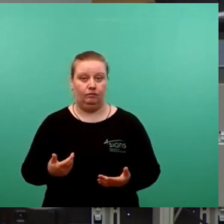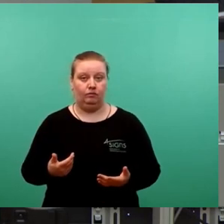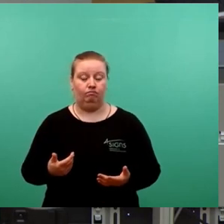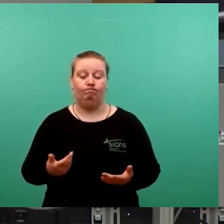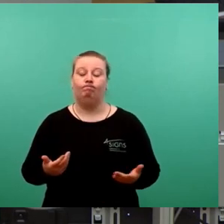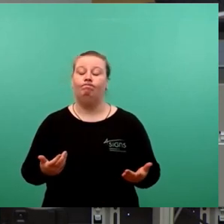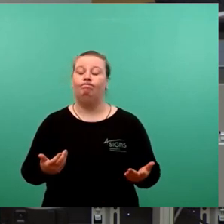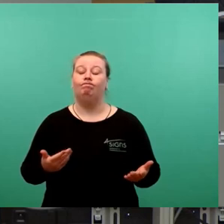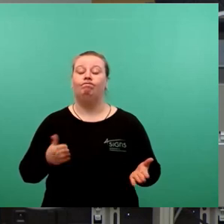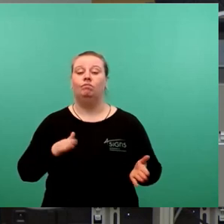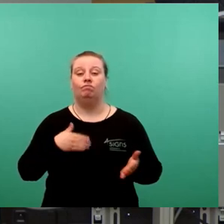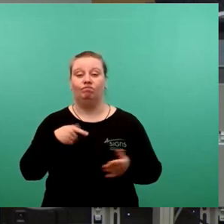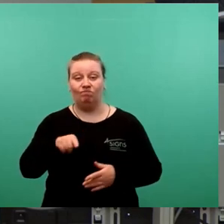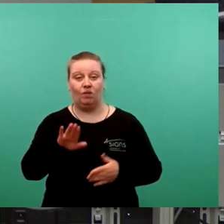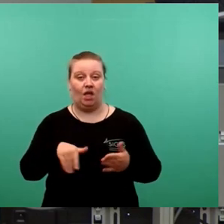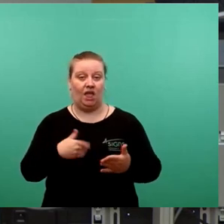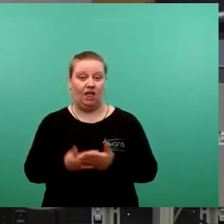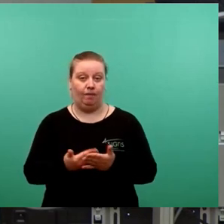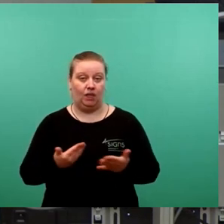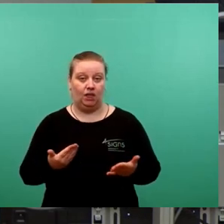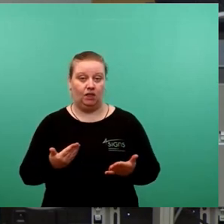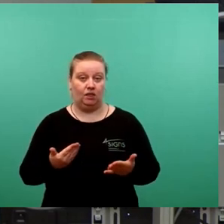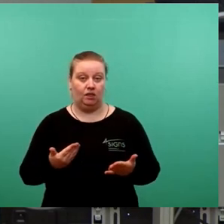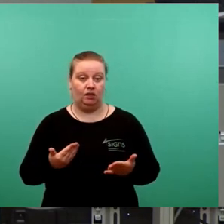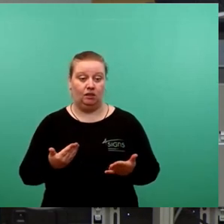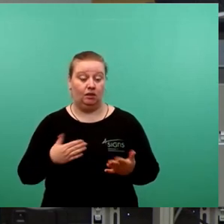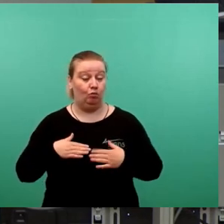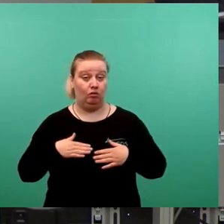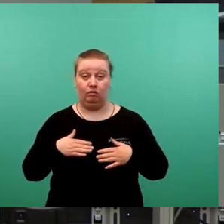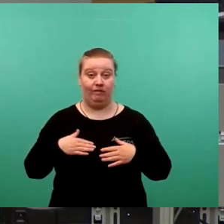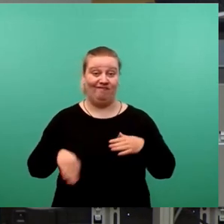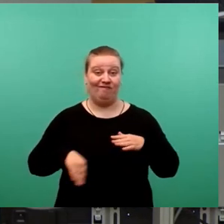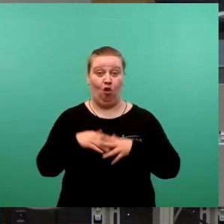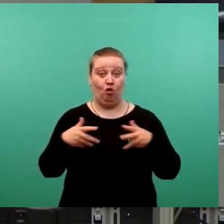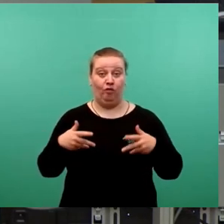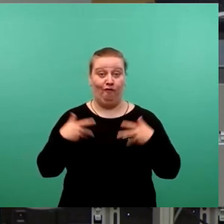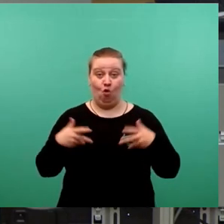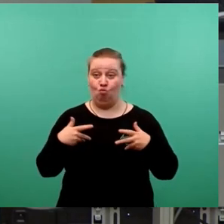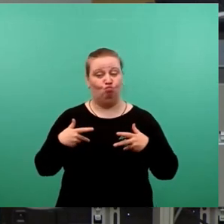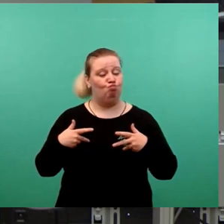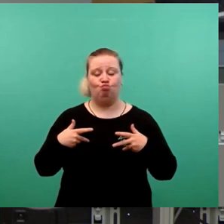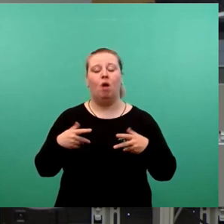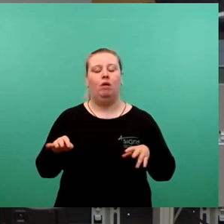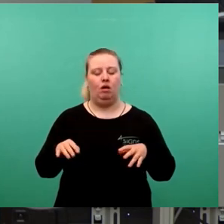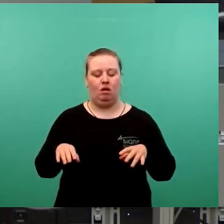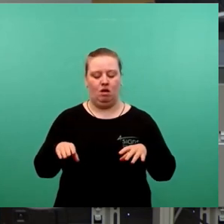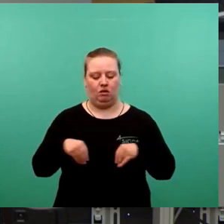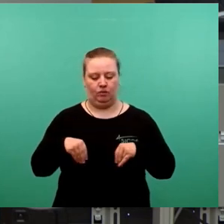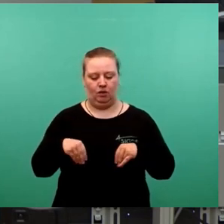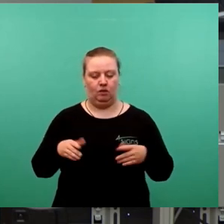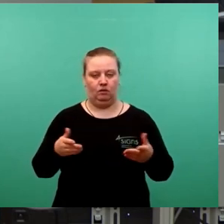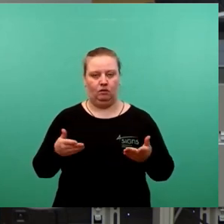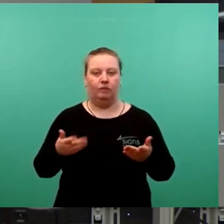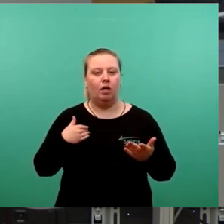Dieses Ergebnis stößt nicht auf unsere Begeisterung, aber wir akzeptieren es, weil es eben ein